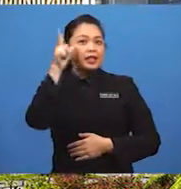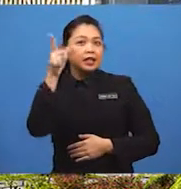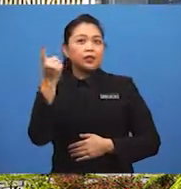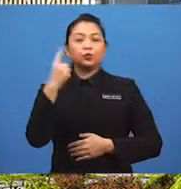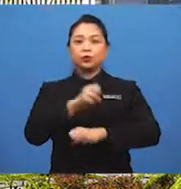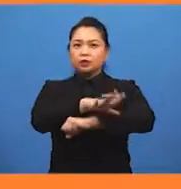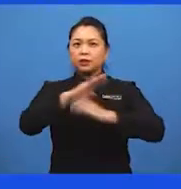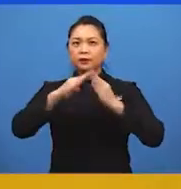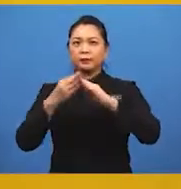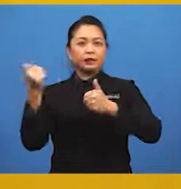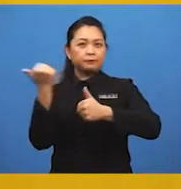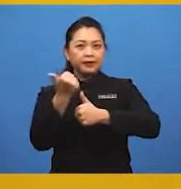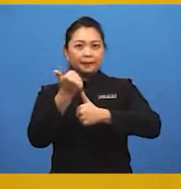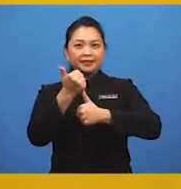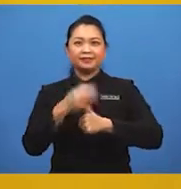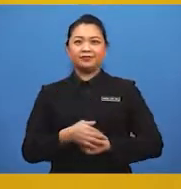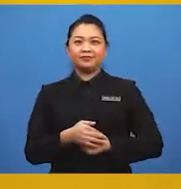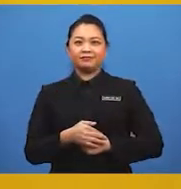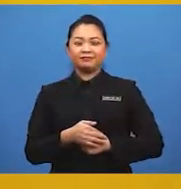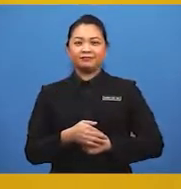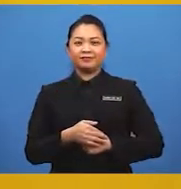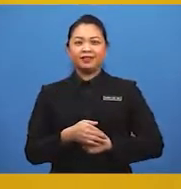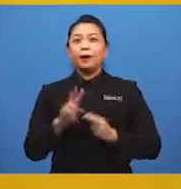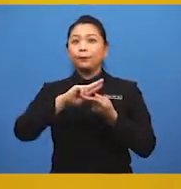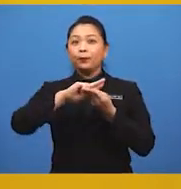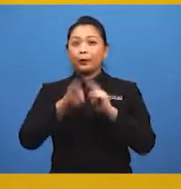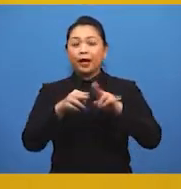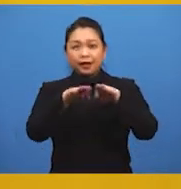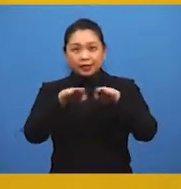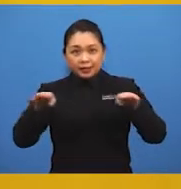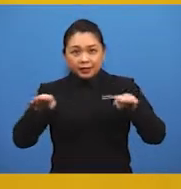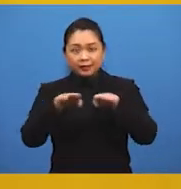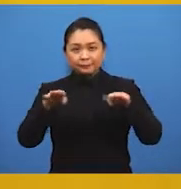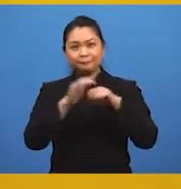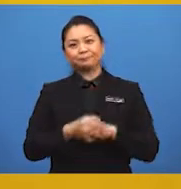kesan pembandaran yang pertama iaitu perubahan langscape.